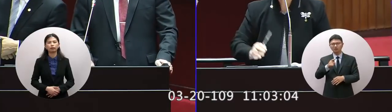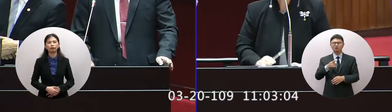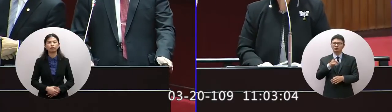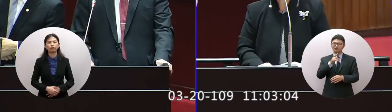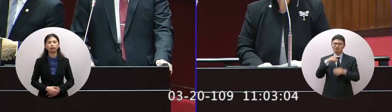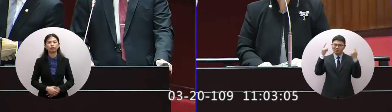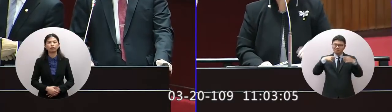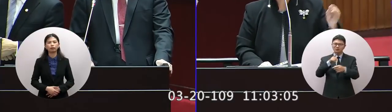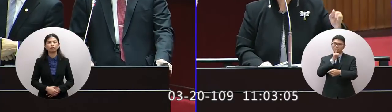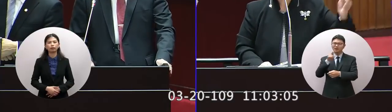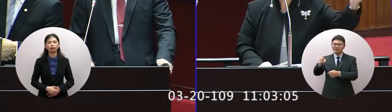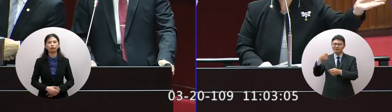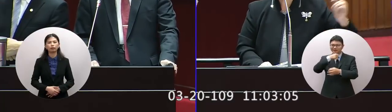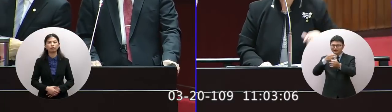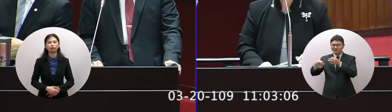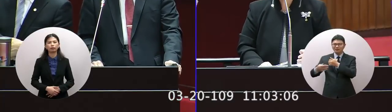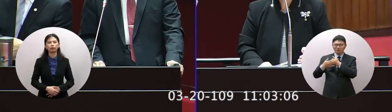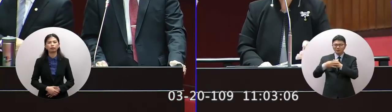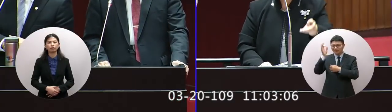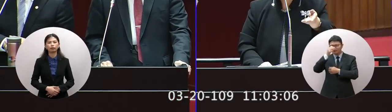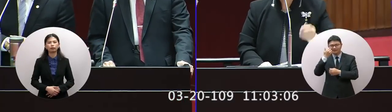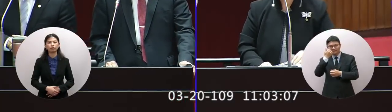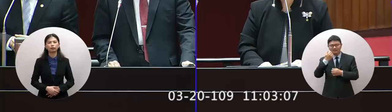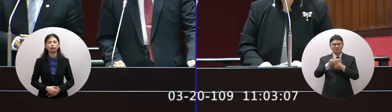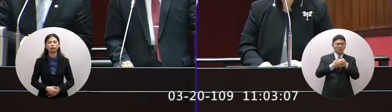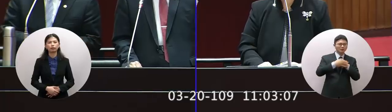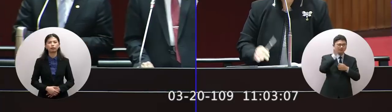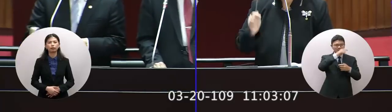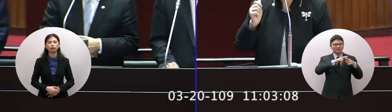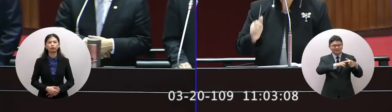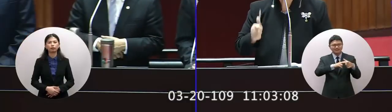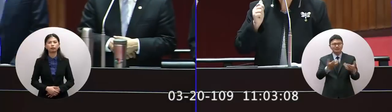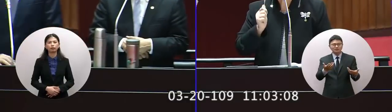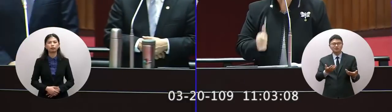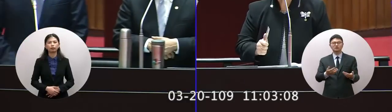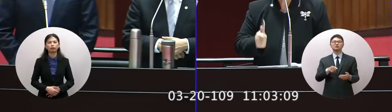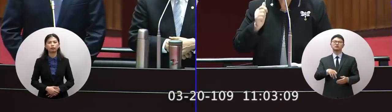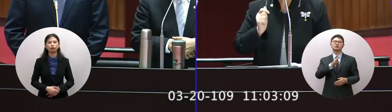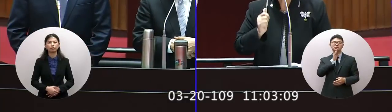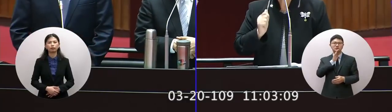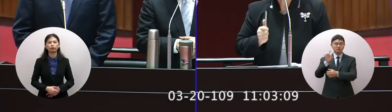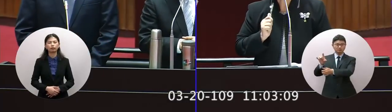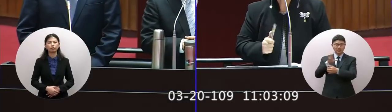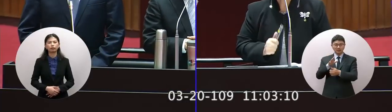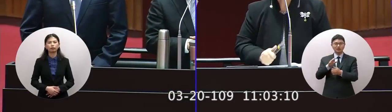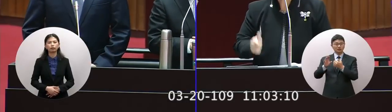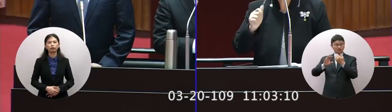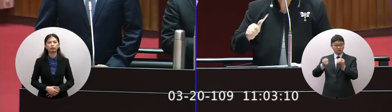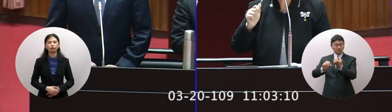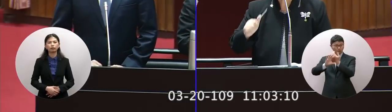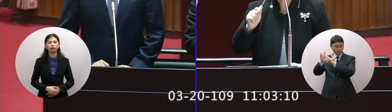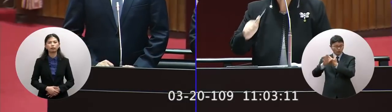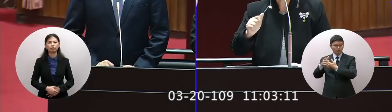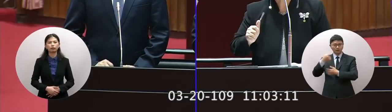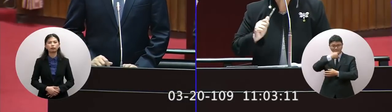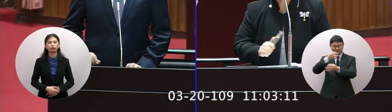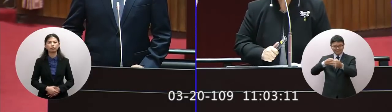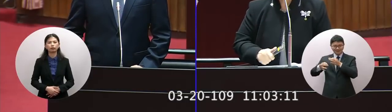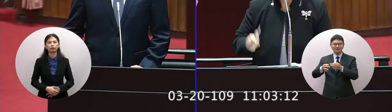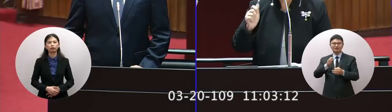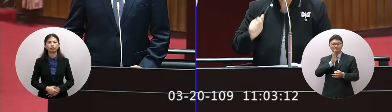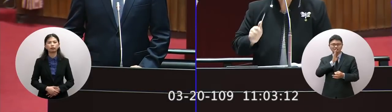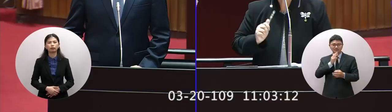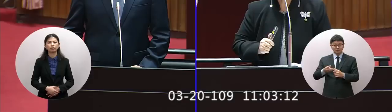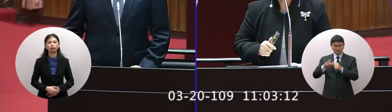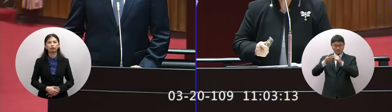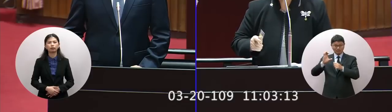這個拜託你幫我找這個人拜託那個人對不對這個外交部很清楚那是不是利用利用海外台商來做我們的第三管